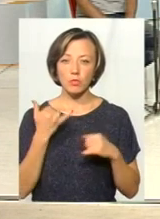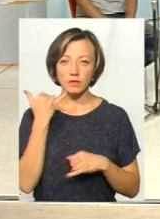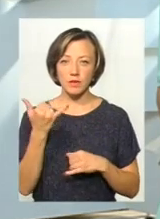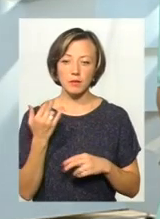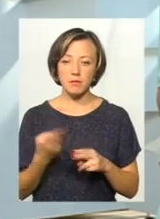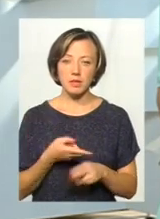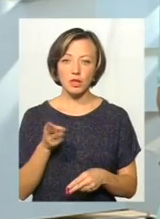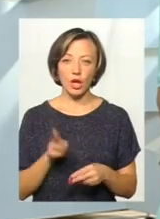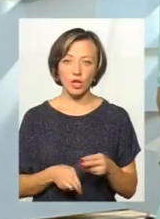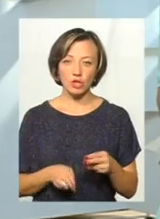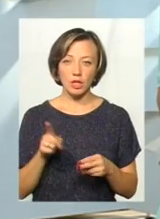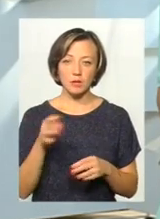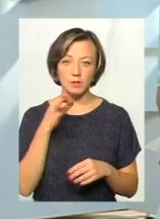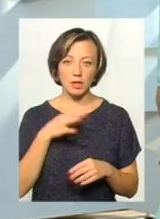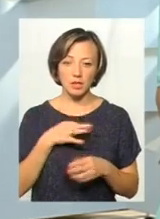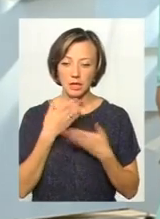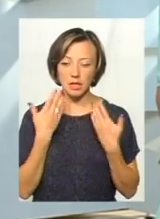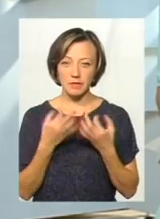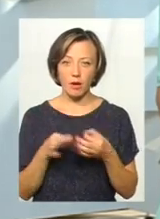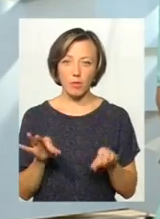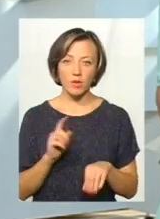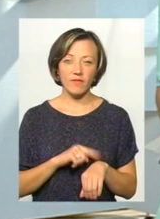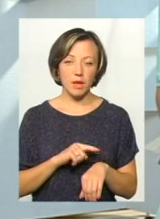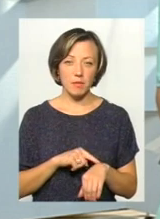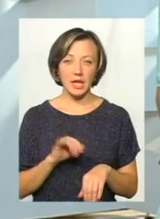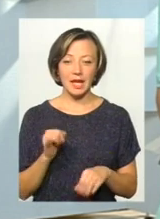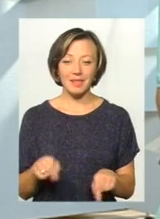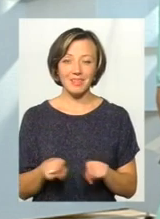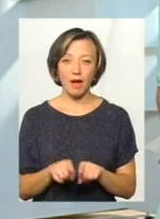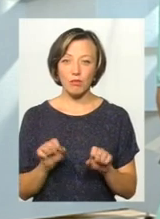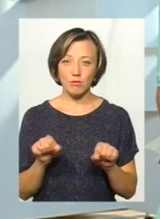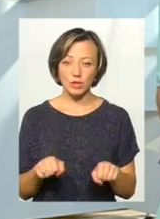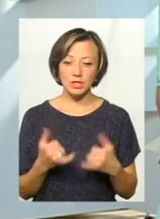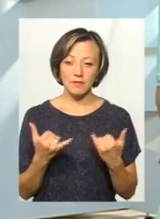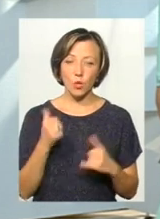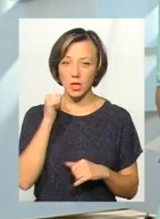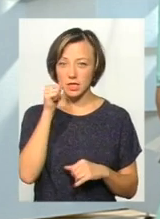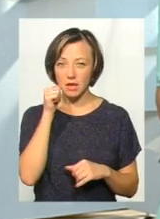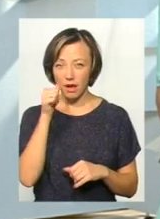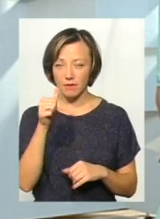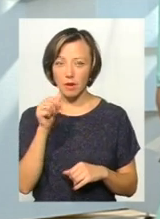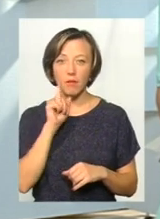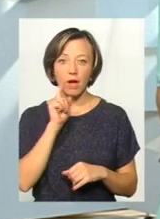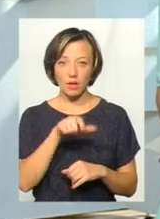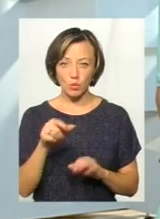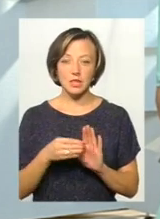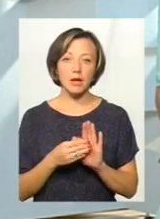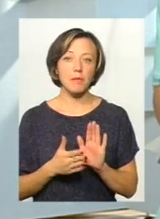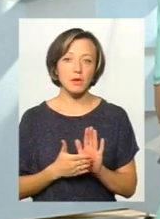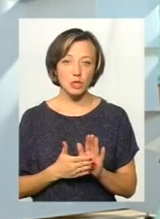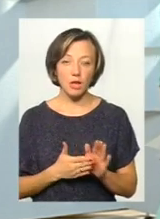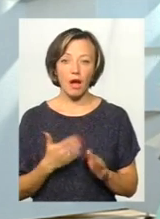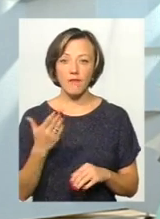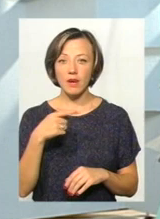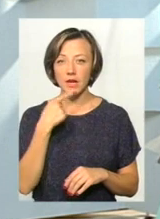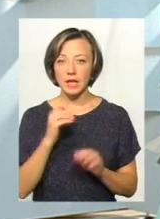бесконечно, а там скажуть, що немає свободного времени. І так можна і сьогодні, і завтра. Молодість запишеться. А